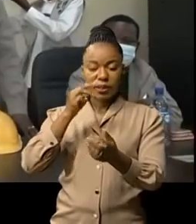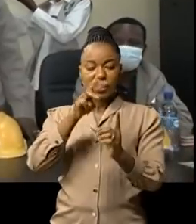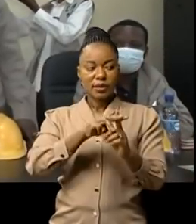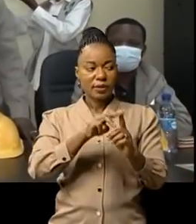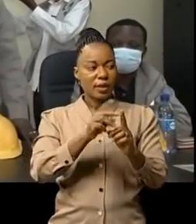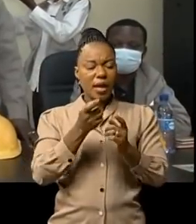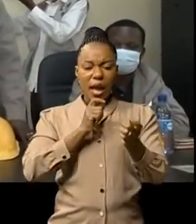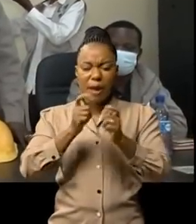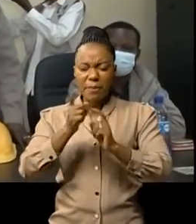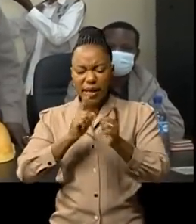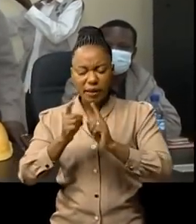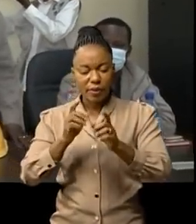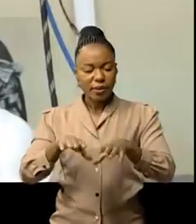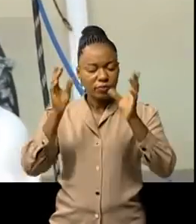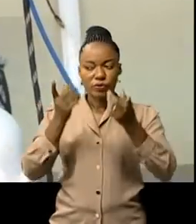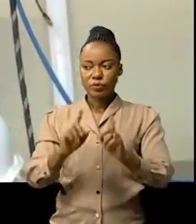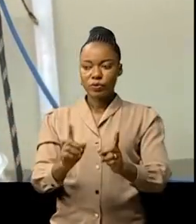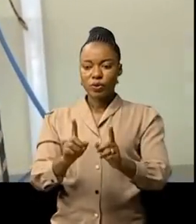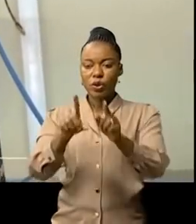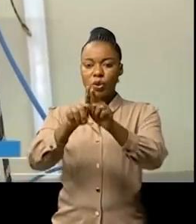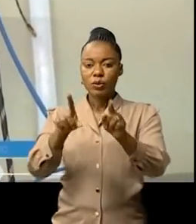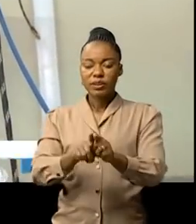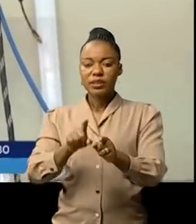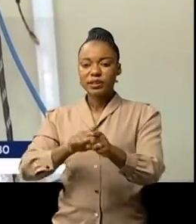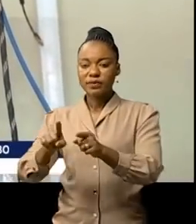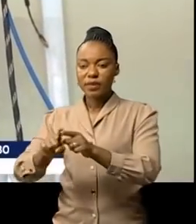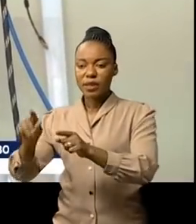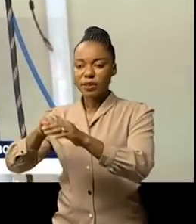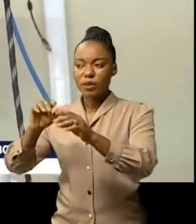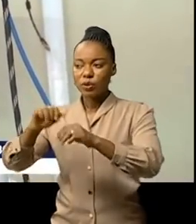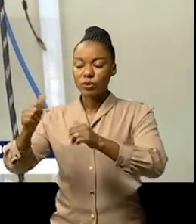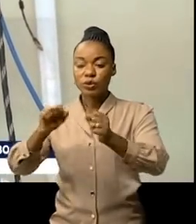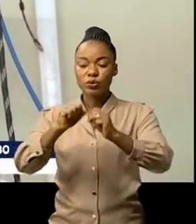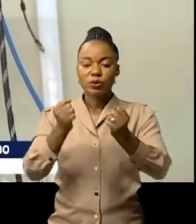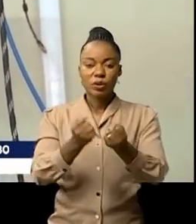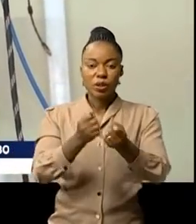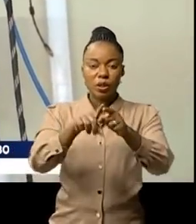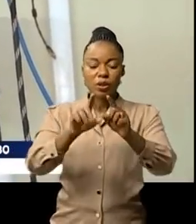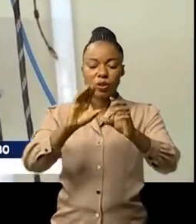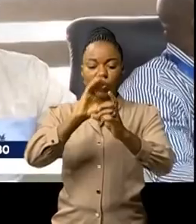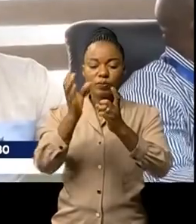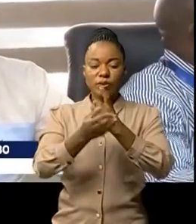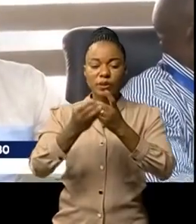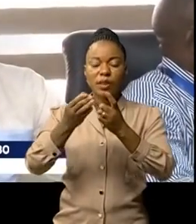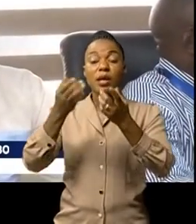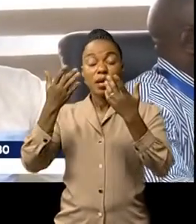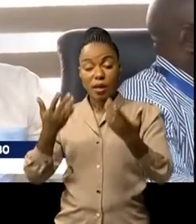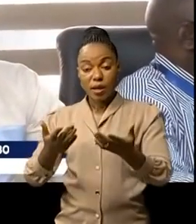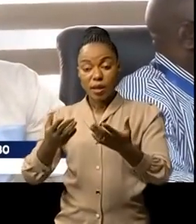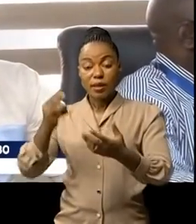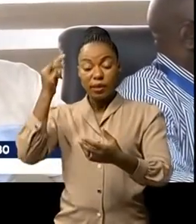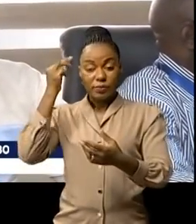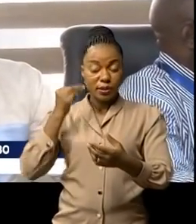commentaires s'agissant de réalisation de ses différentes entreprises minières aux différentes communautés locales. Antoinette Samba